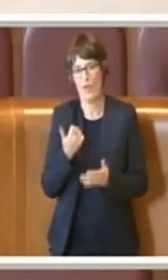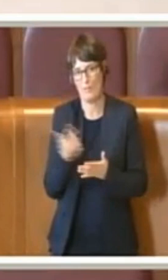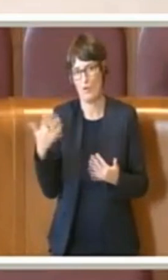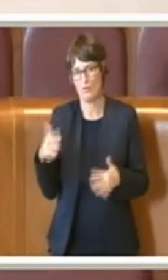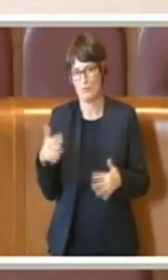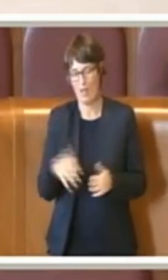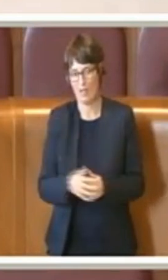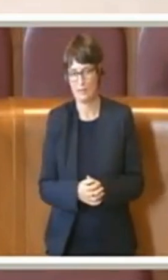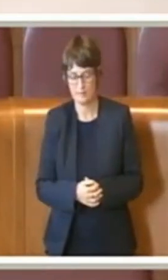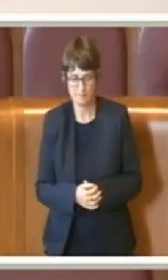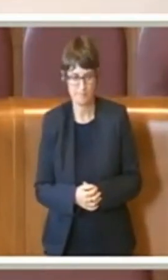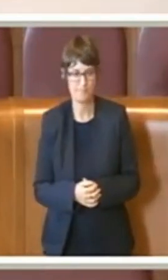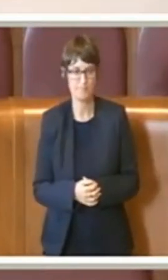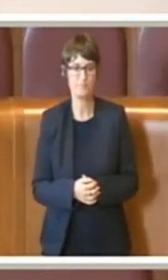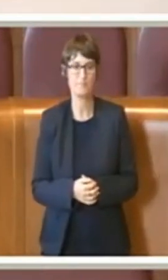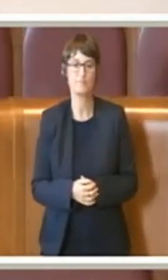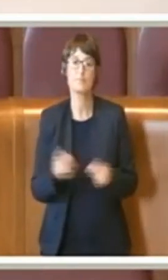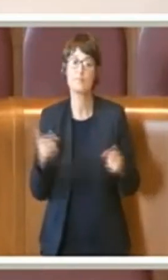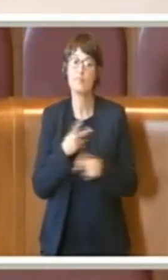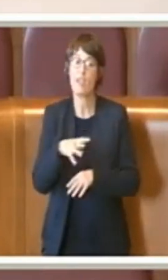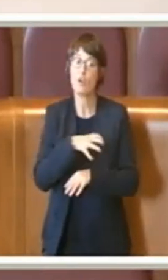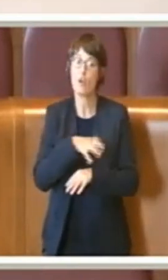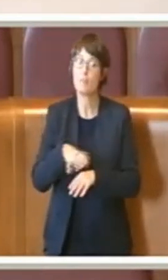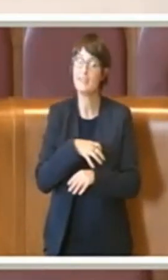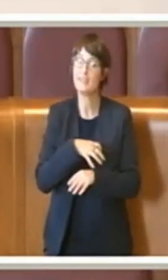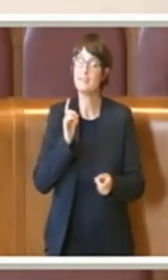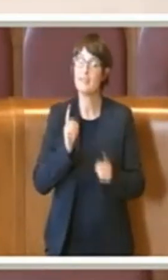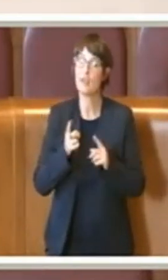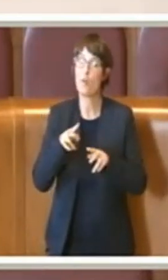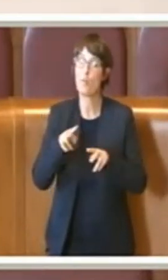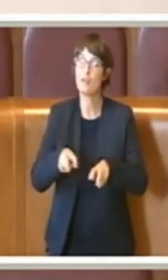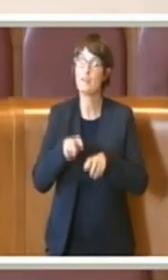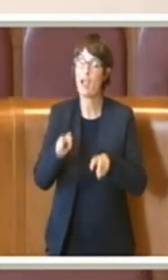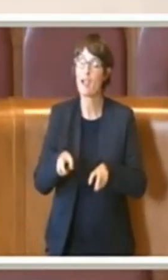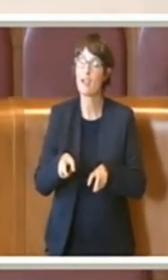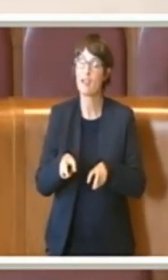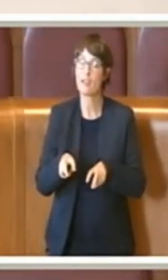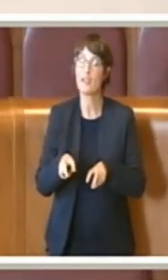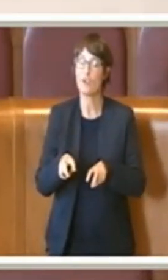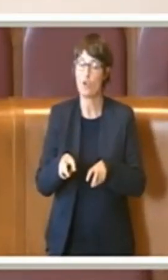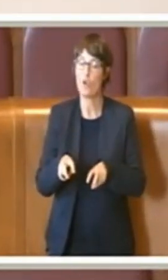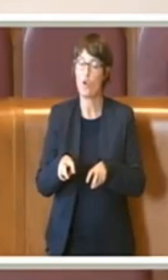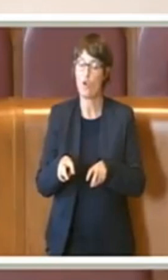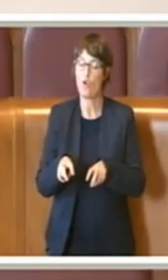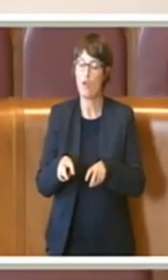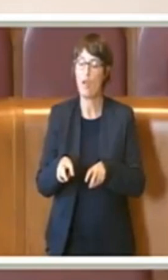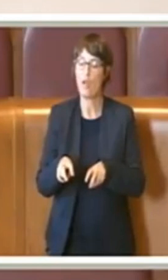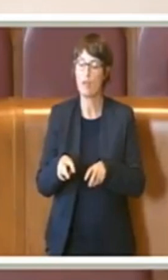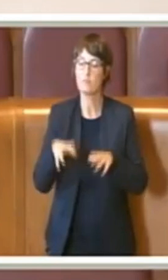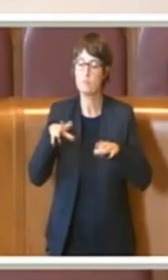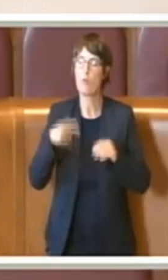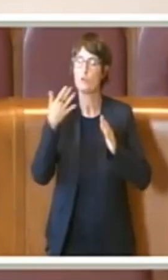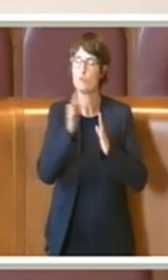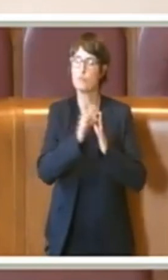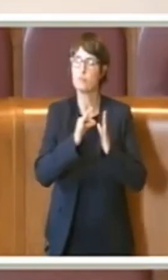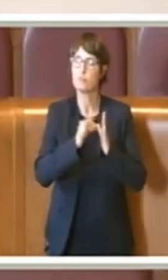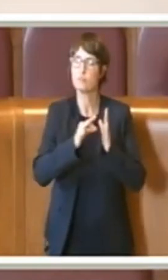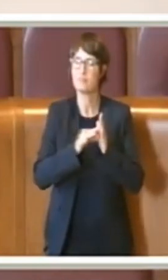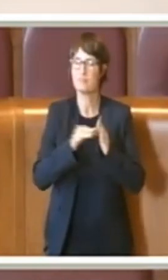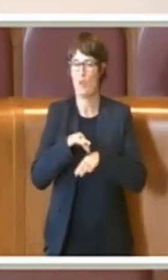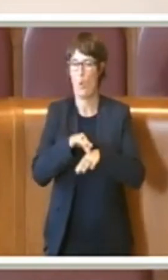Il punto è che il Ministero delle Politiche Agricole sta predisponendo delle linee guida, delle